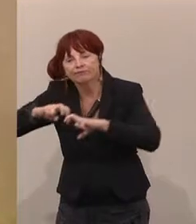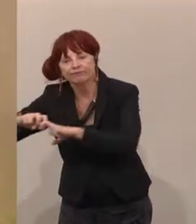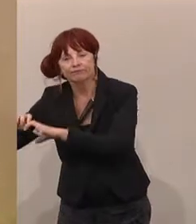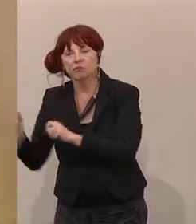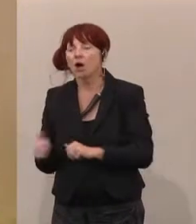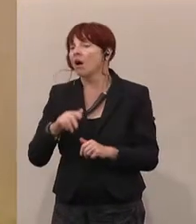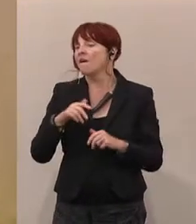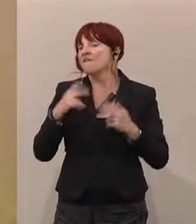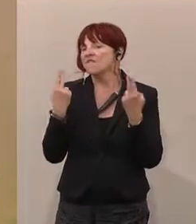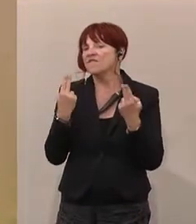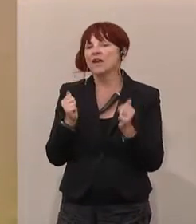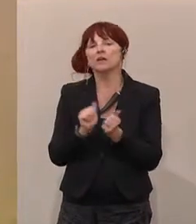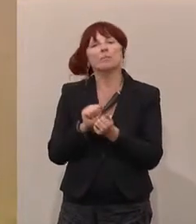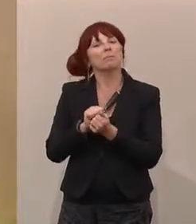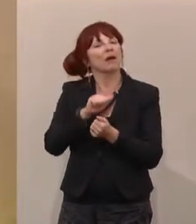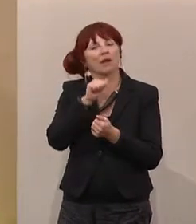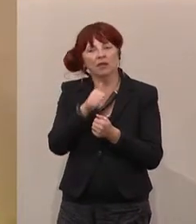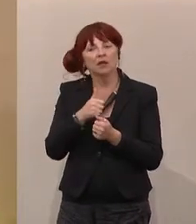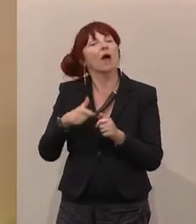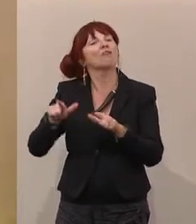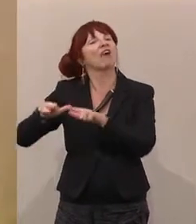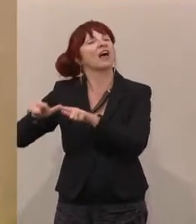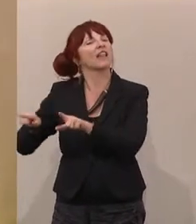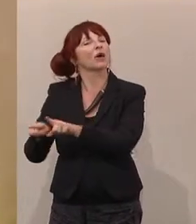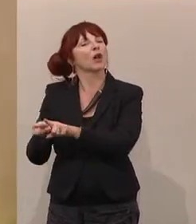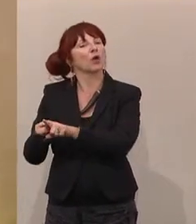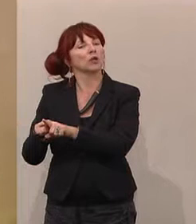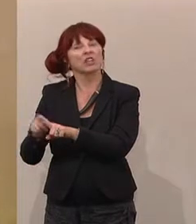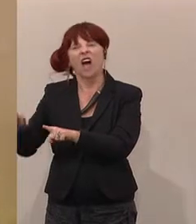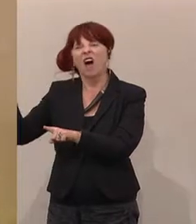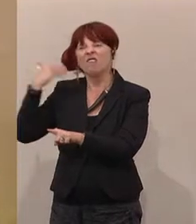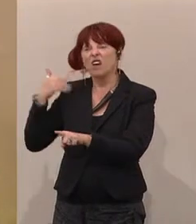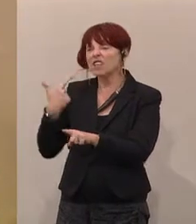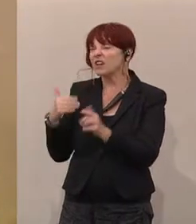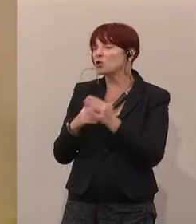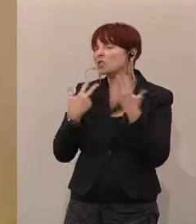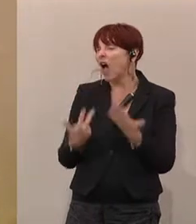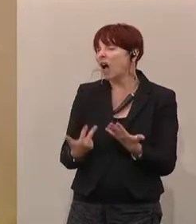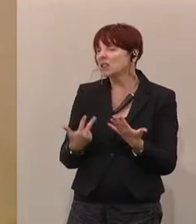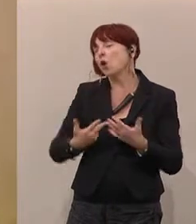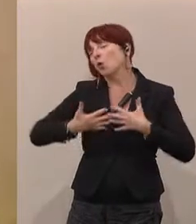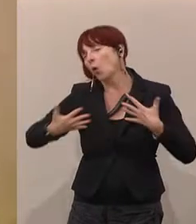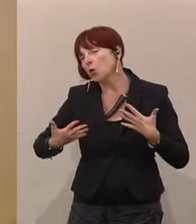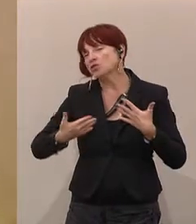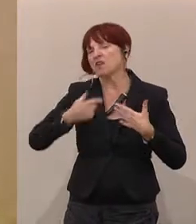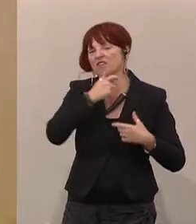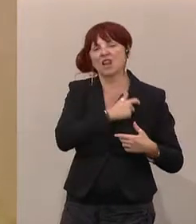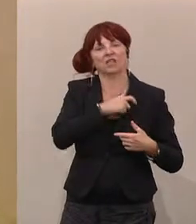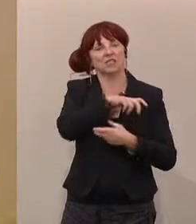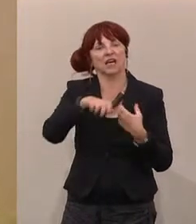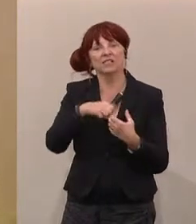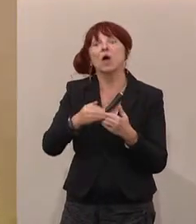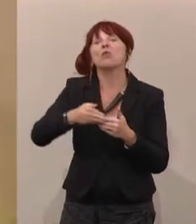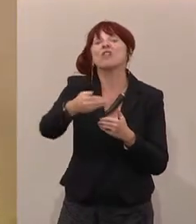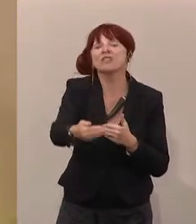Veranlagungen. Warum tut man das so kurz nach der größten Finanzkrise? Warum beschließen Sie zwei Gesetze, wo unter